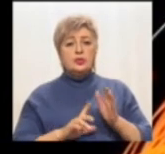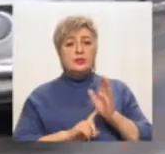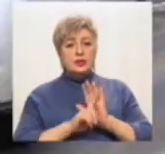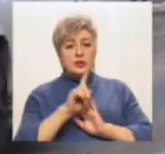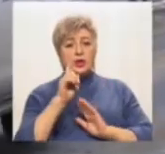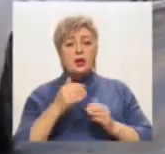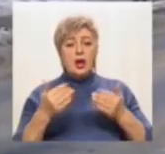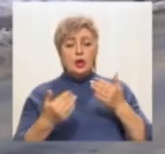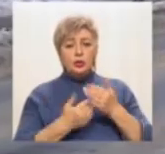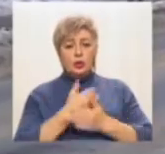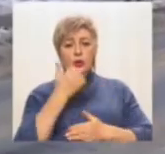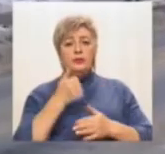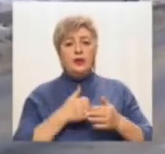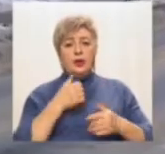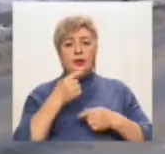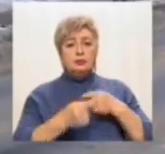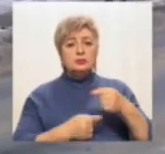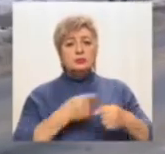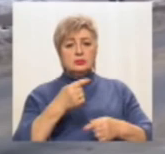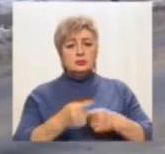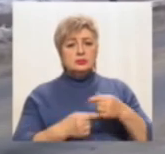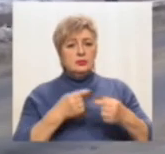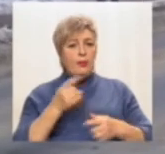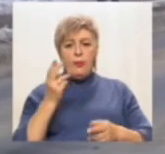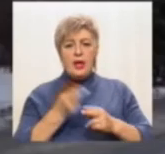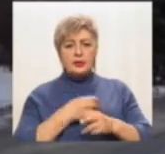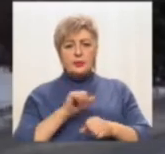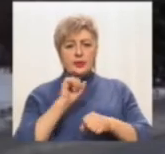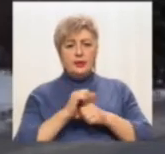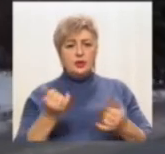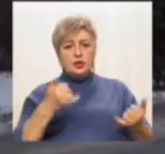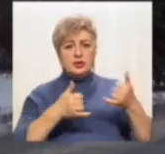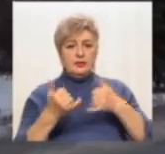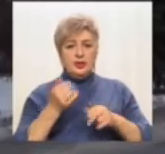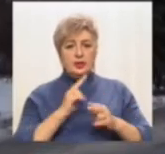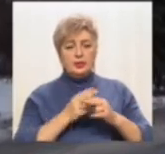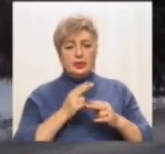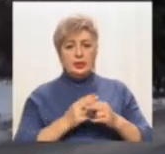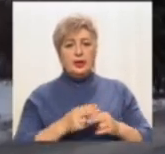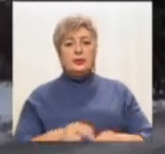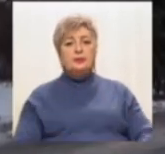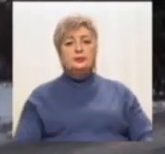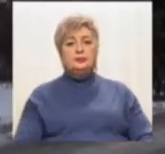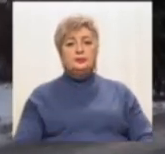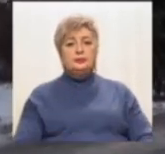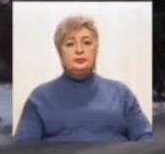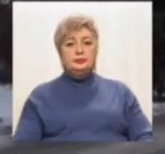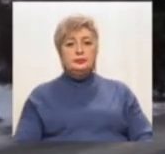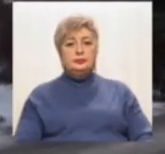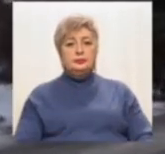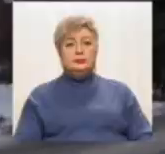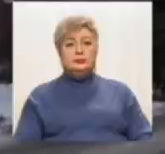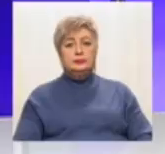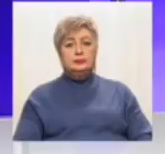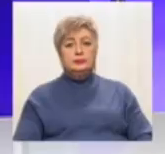безперервного лиття заготовки. Вони мають замінити застарілі технології. Марина Яйцова, Артем Кравченко, новини 51